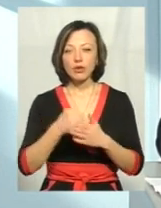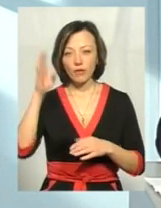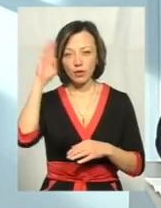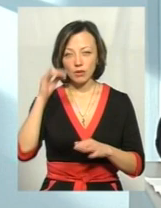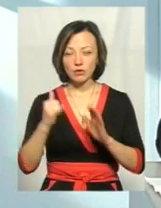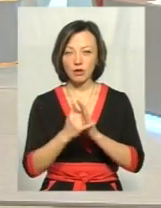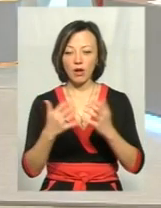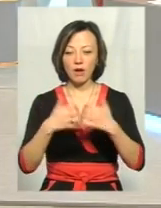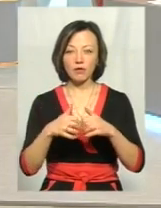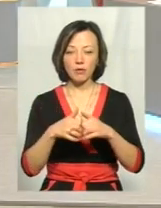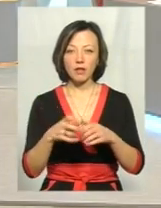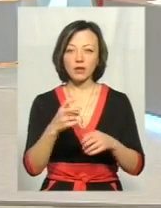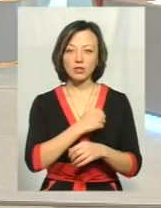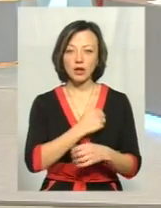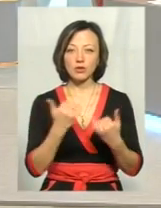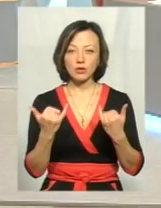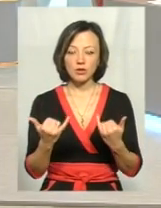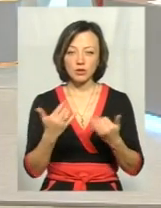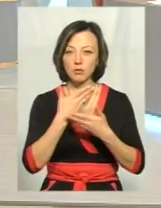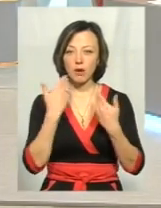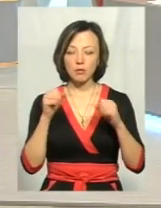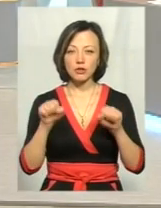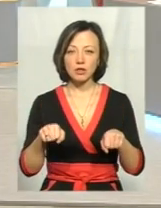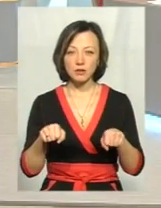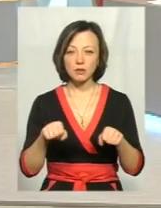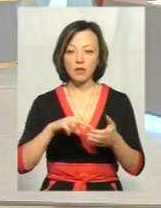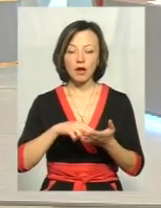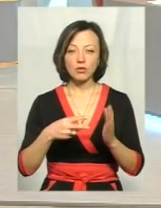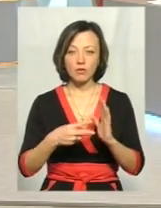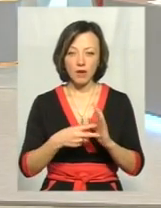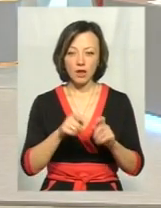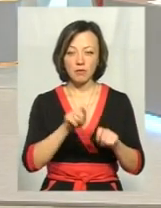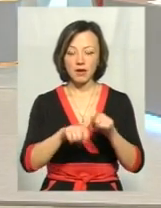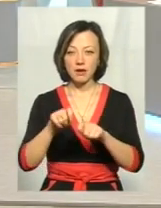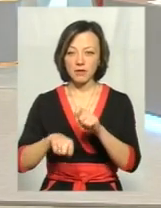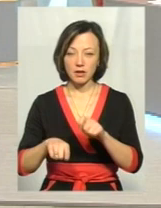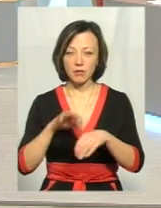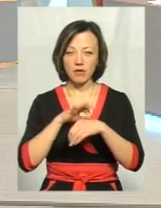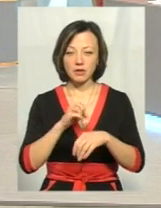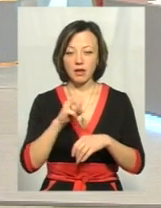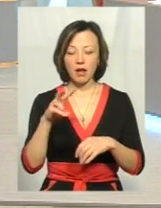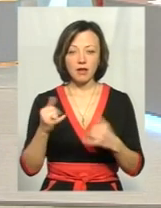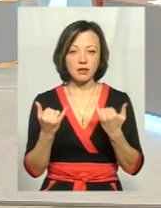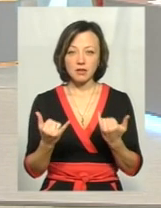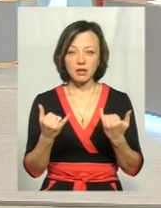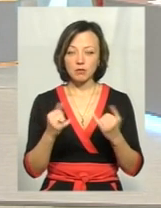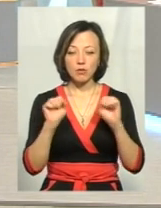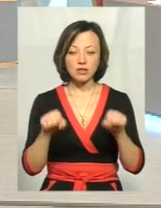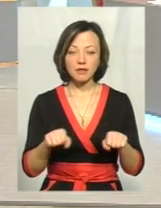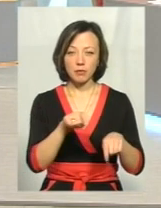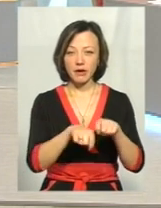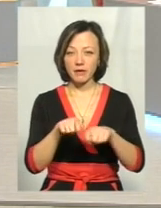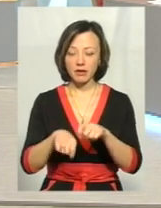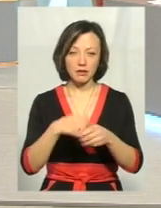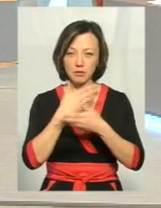яку встановлює автомати, на жаль, сьогоднішньо в нас немає можливості, ми планували їх провести перевірки, а на даний час можливості перевести